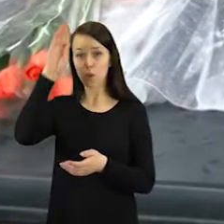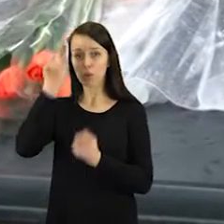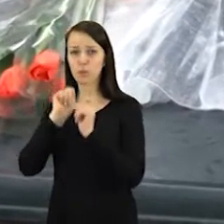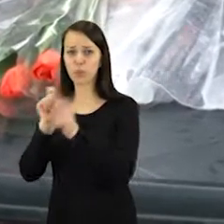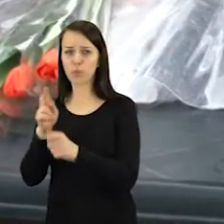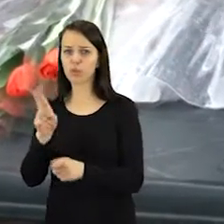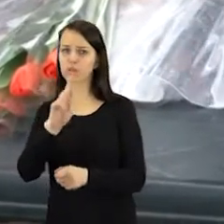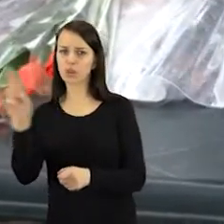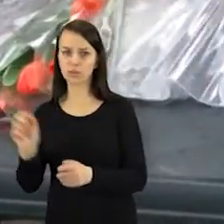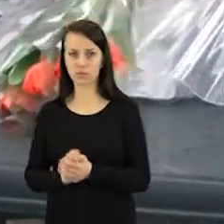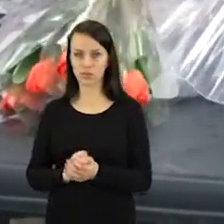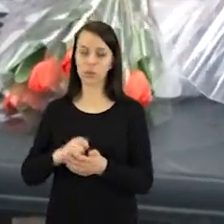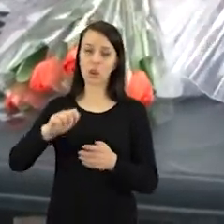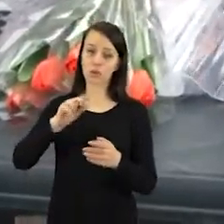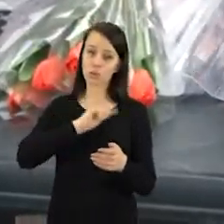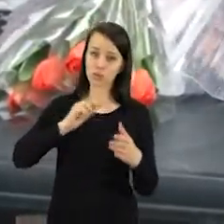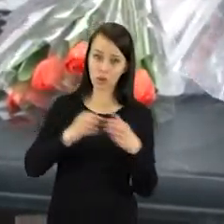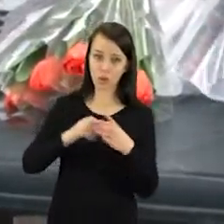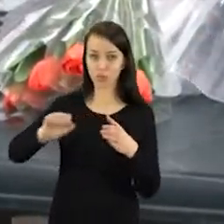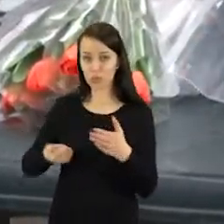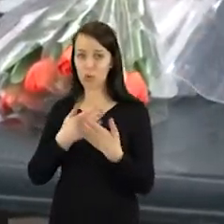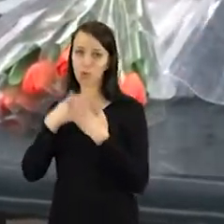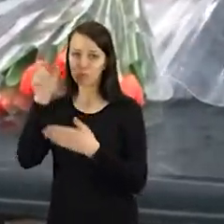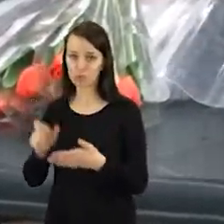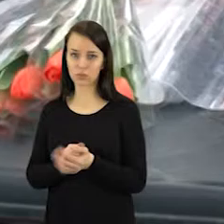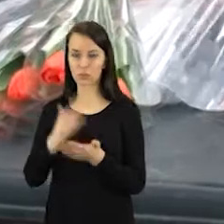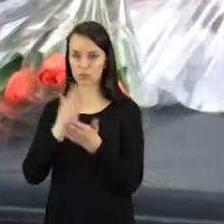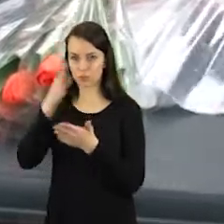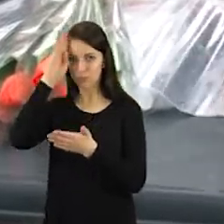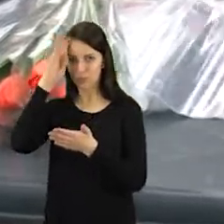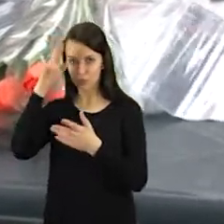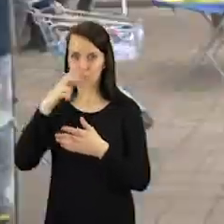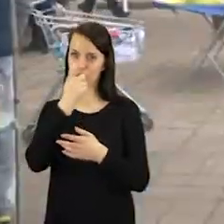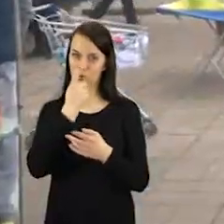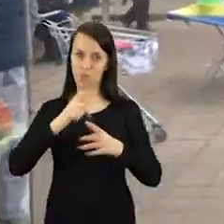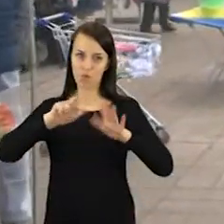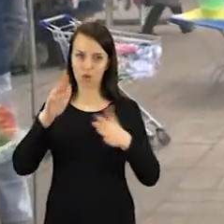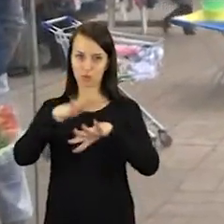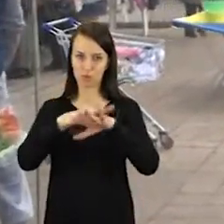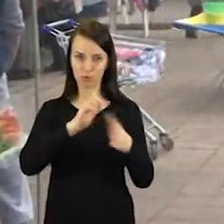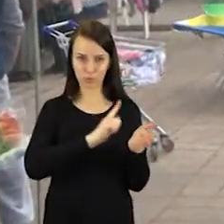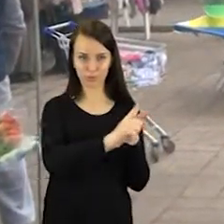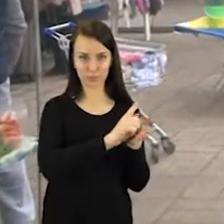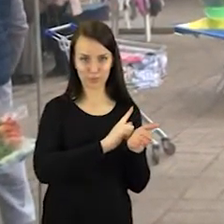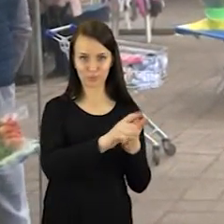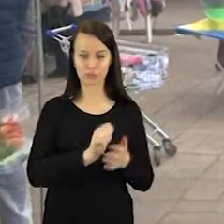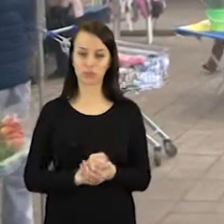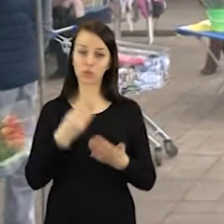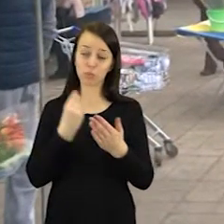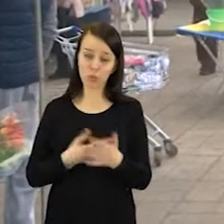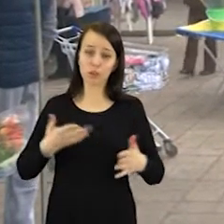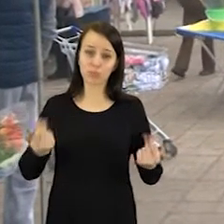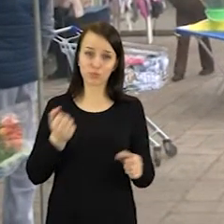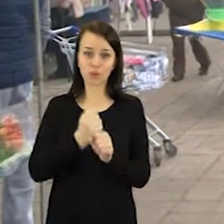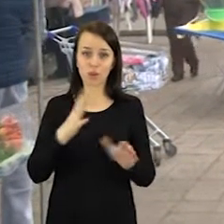draugiams ar mylimuosioms. Yra ir tokių, kurie į turgų per dieną traukia net po kelius kartus. Brangų, brangų, na, ką darysi? Na,